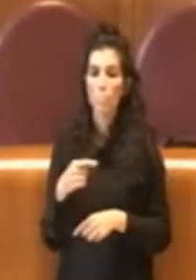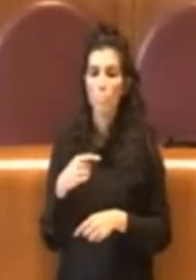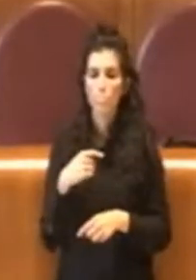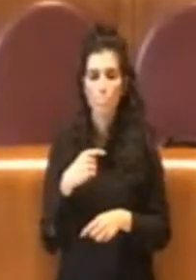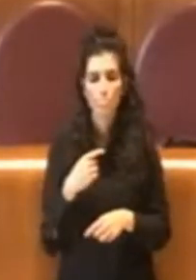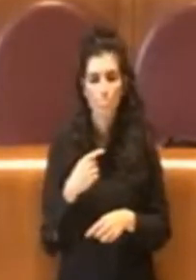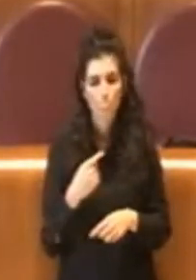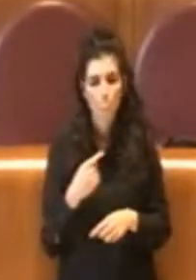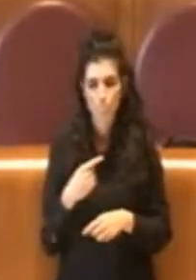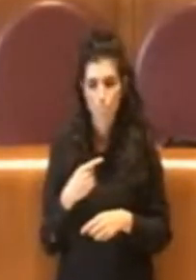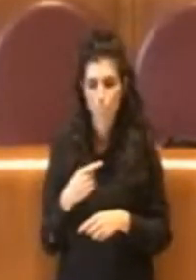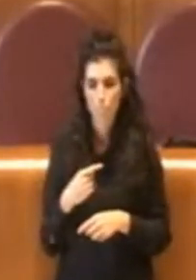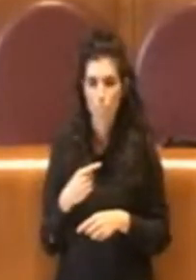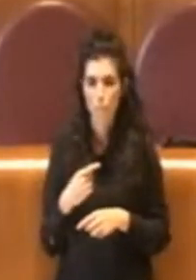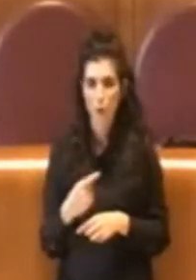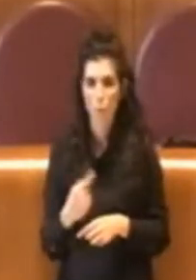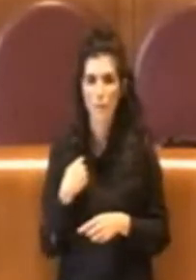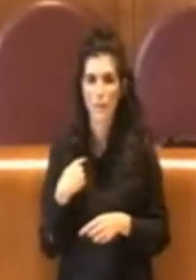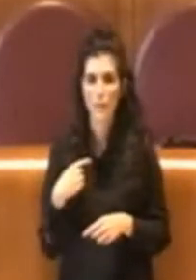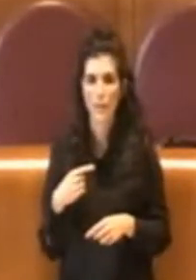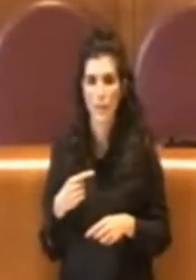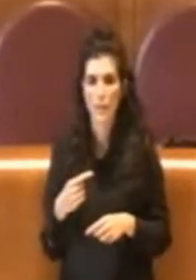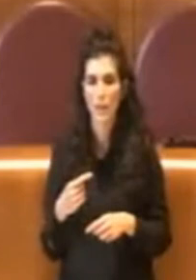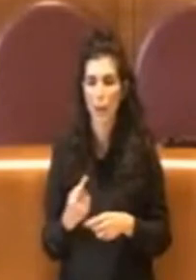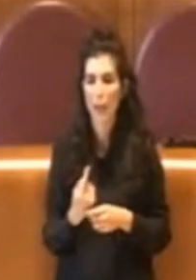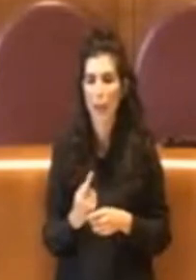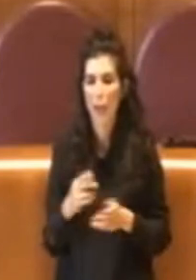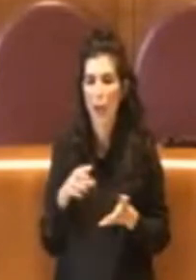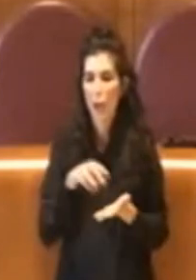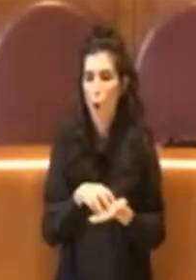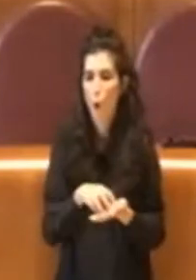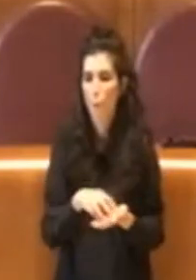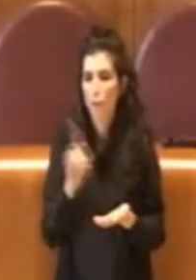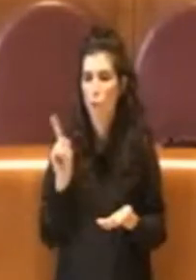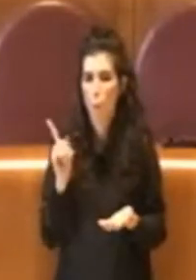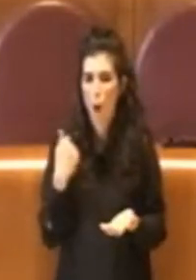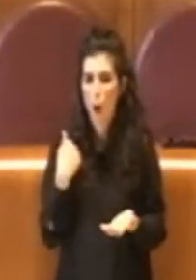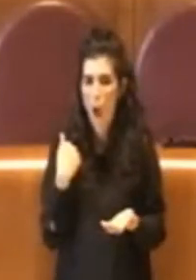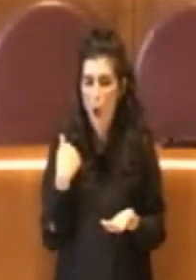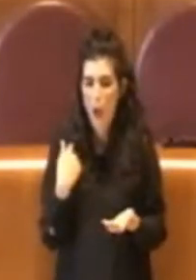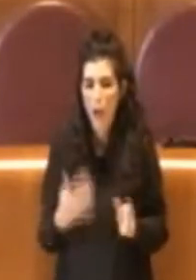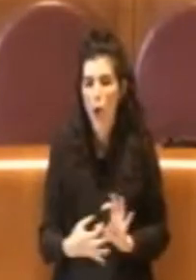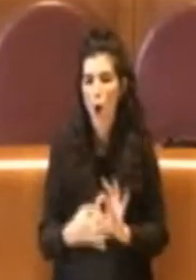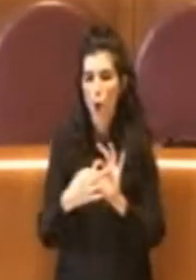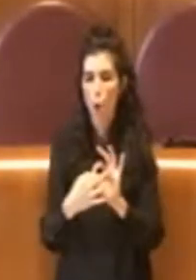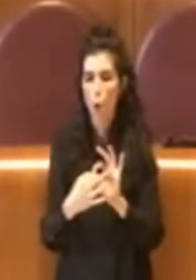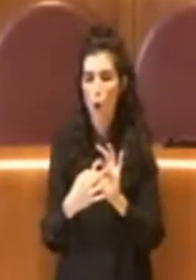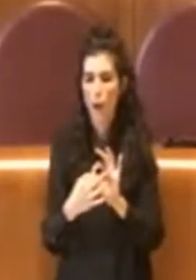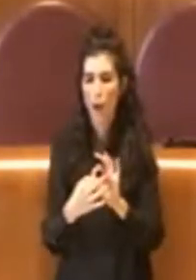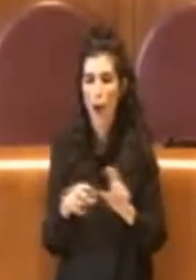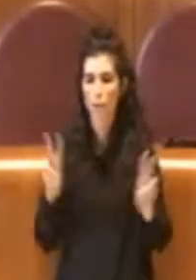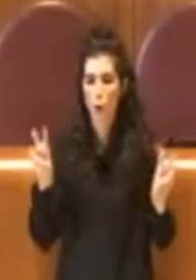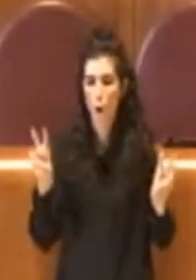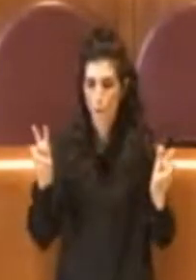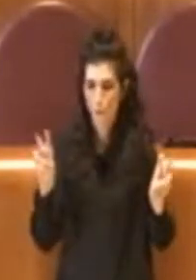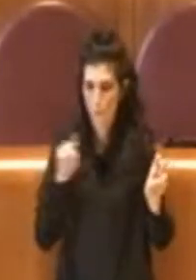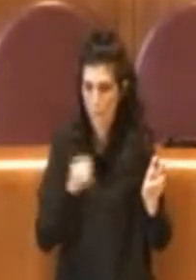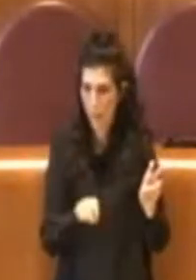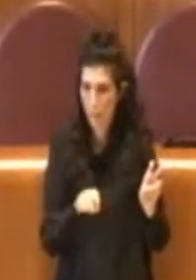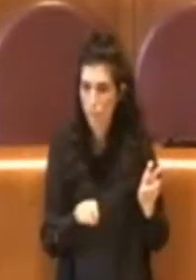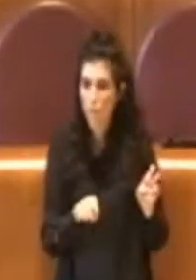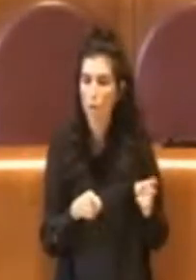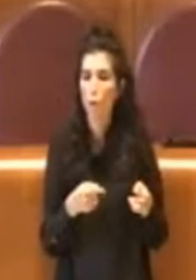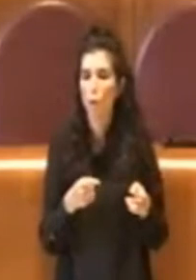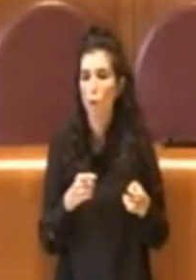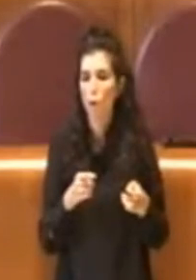Quindi il de che stiamo a parlare fa riferimento a una variazione che se non ci fosse il tentativo politico